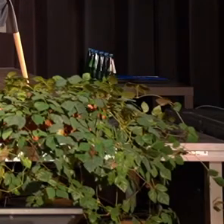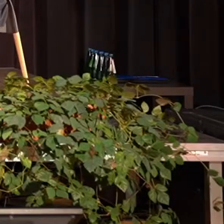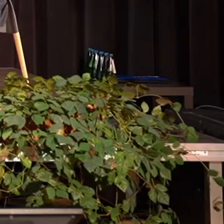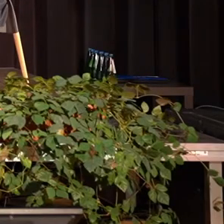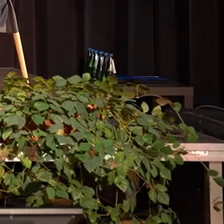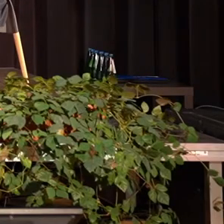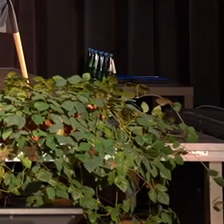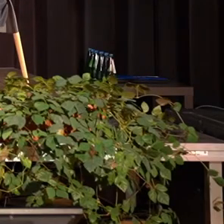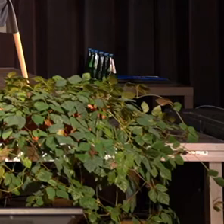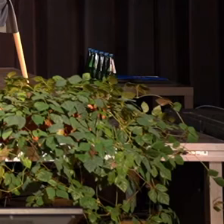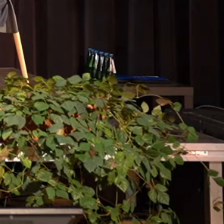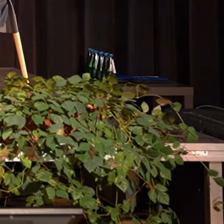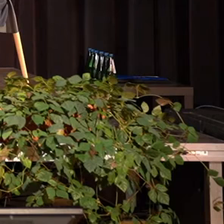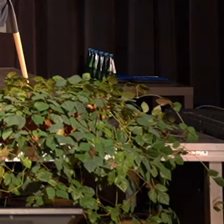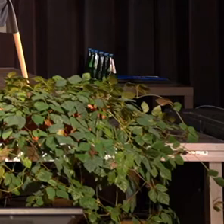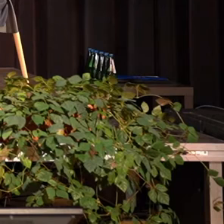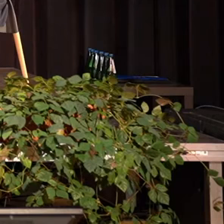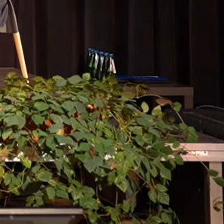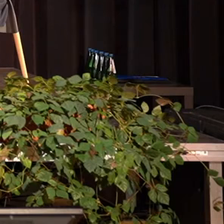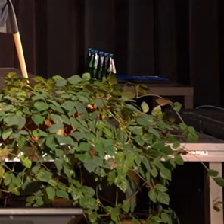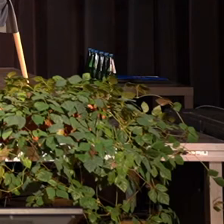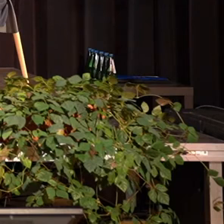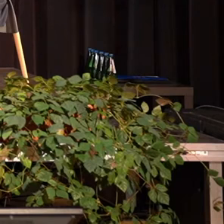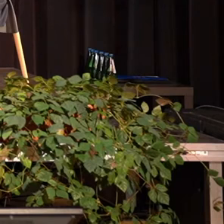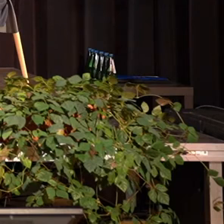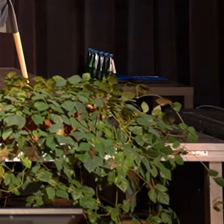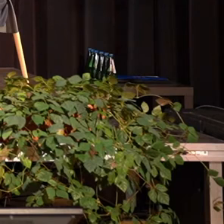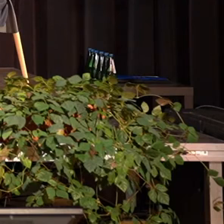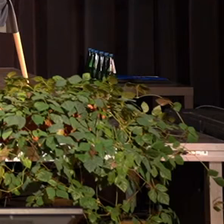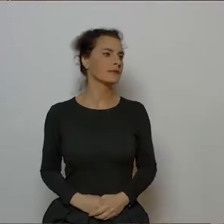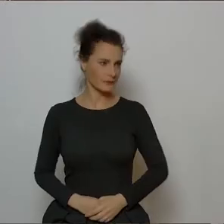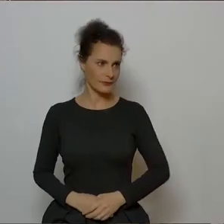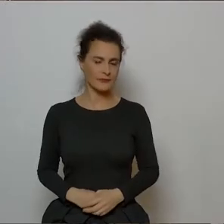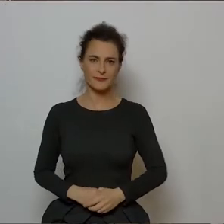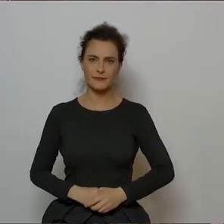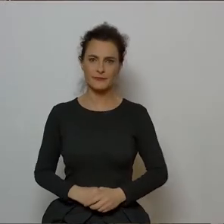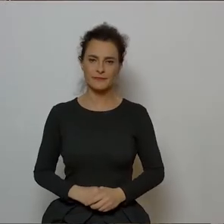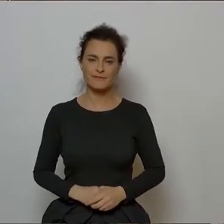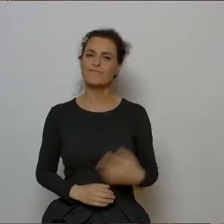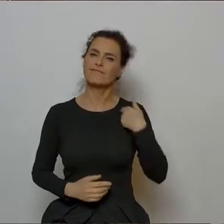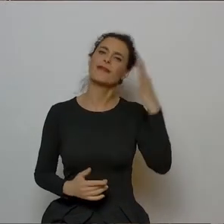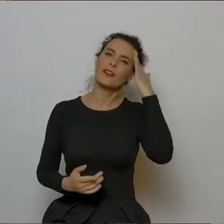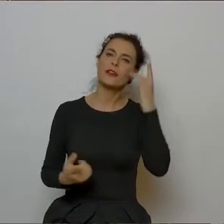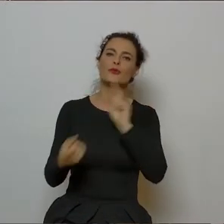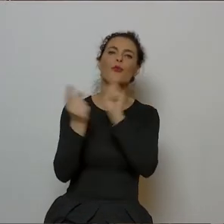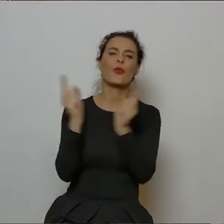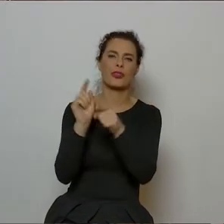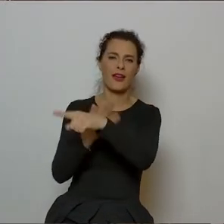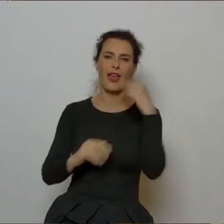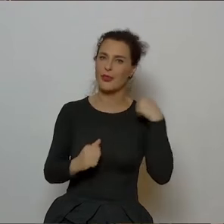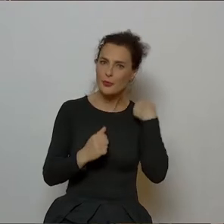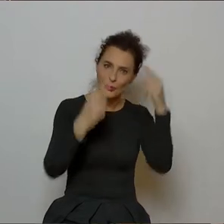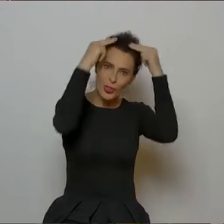Twój tato, Twój ojciec miał zasługi w spotkaniu Cię z Norwidem, ale